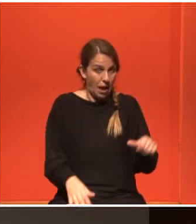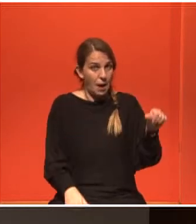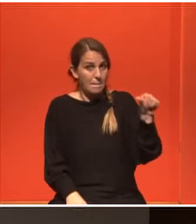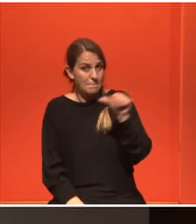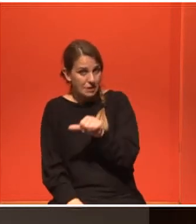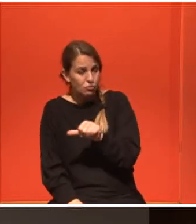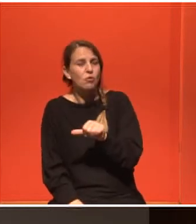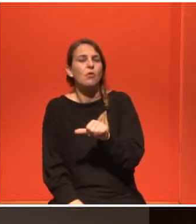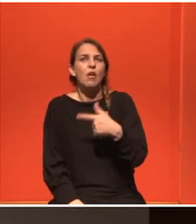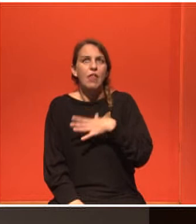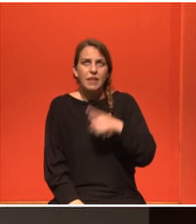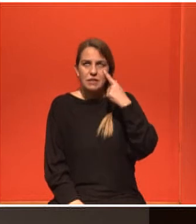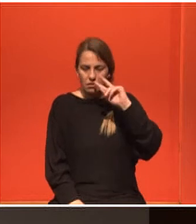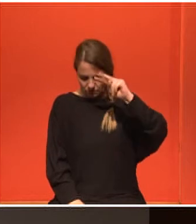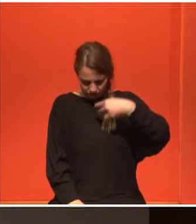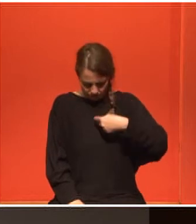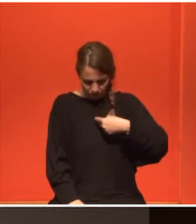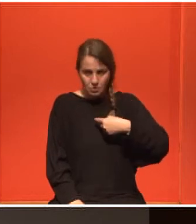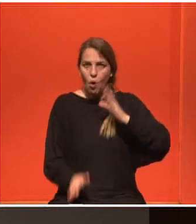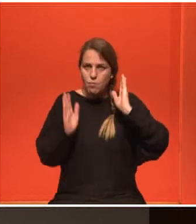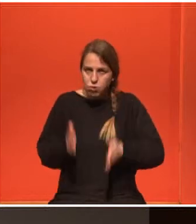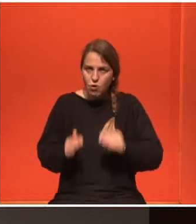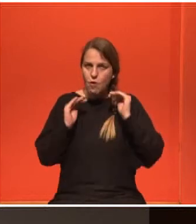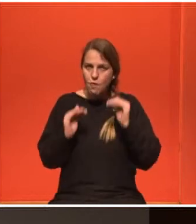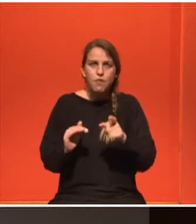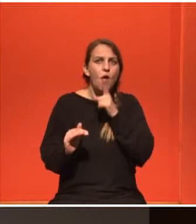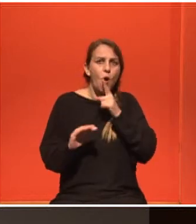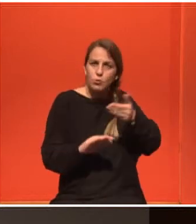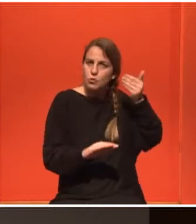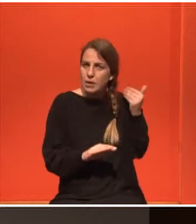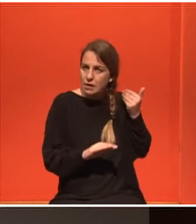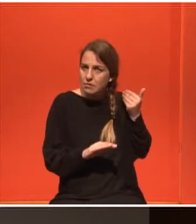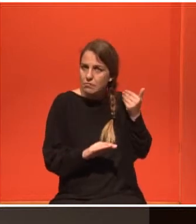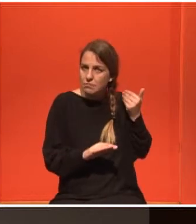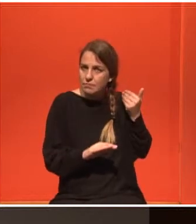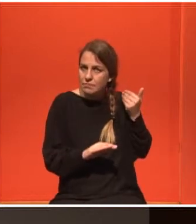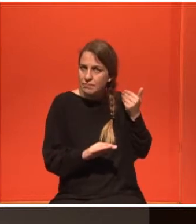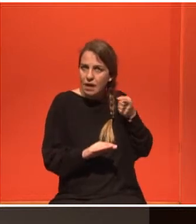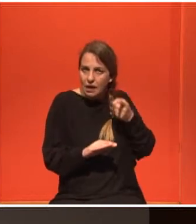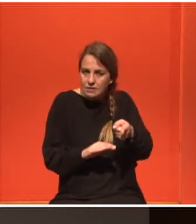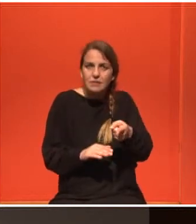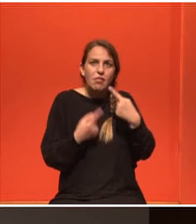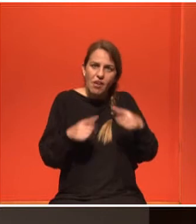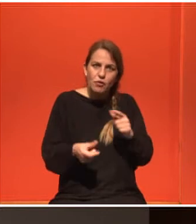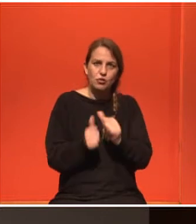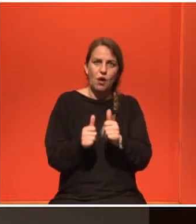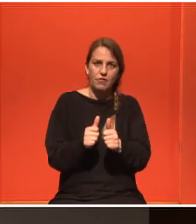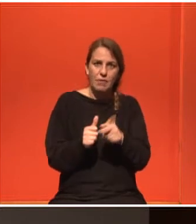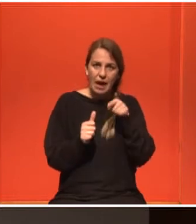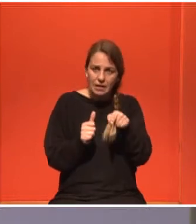λειτουργεί σωστά. Οπότε εσύ μπήκες απευθείας με το άθλημα του καράτε και συνέχισες εκεί.